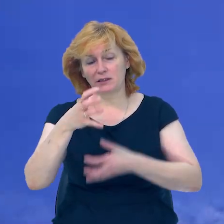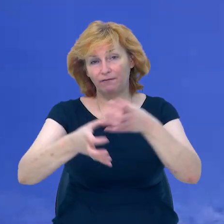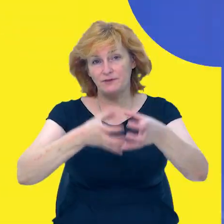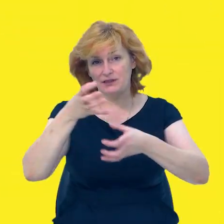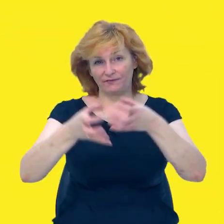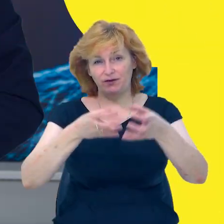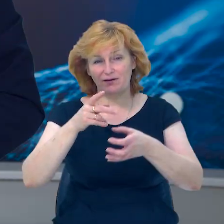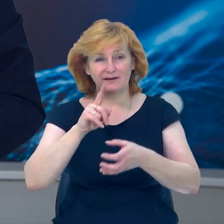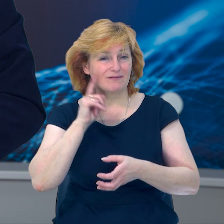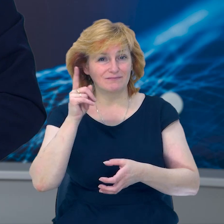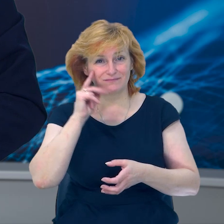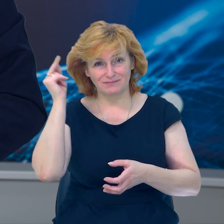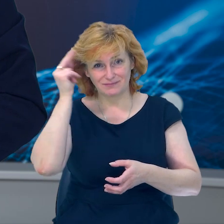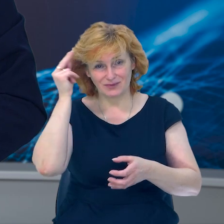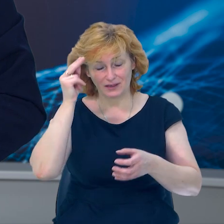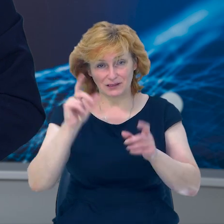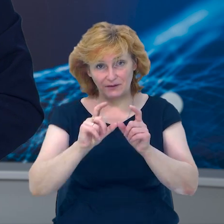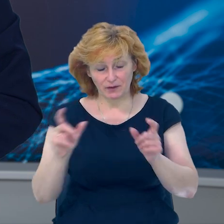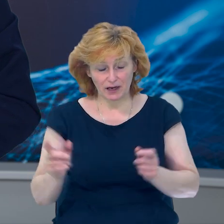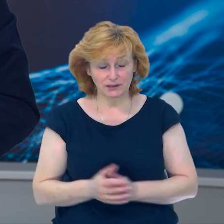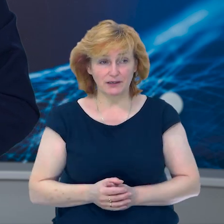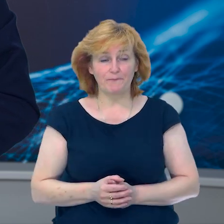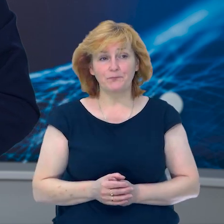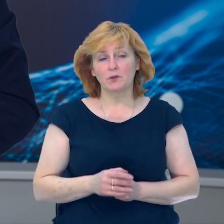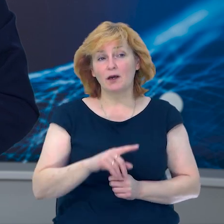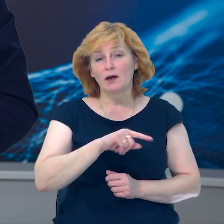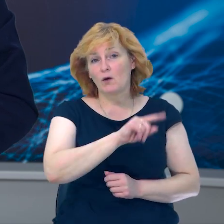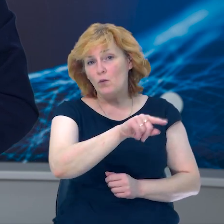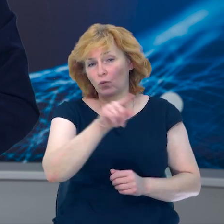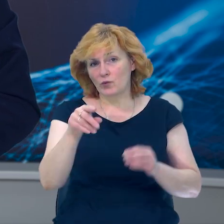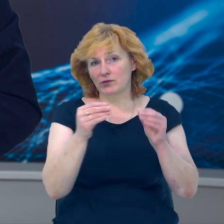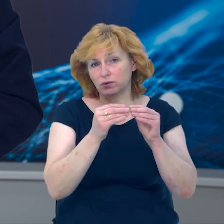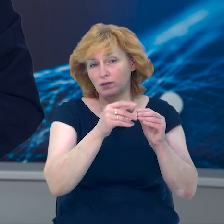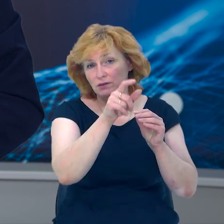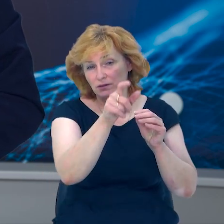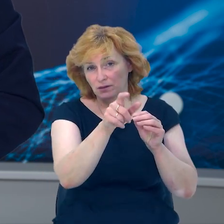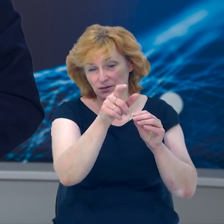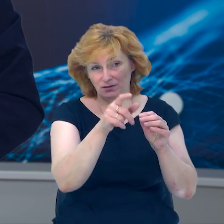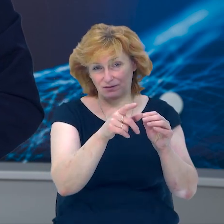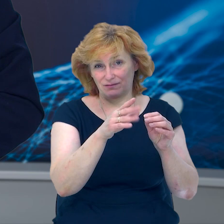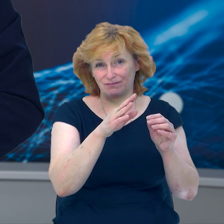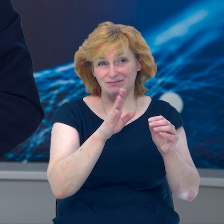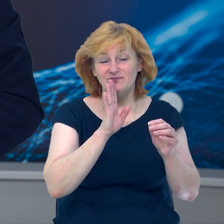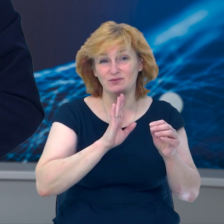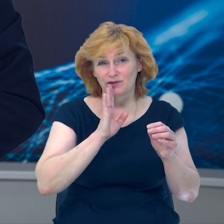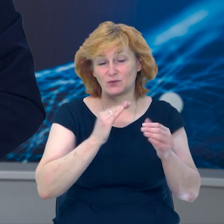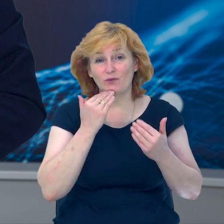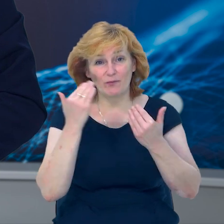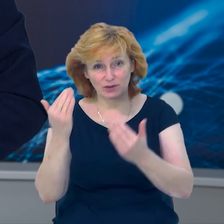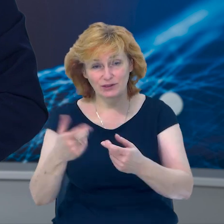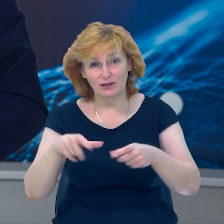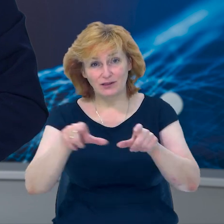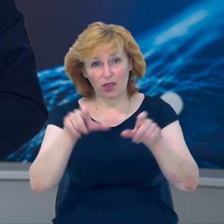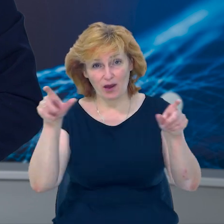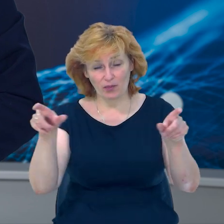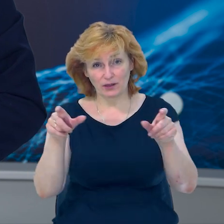У 9 з 10 жінок з віддалених населених пунктів області, що звертаються до гінекологічної виїзної бригади